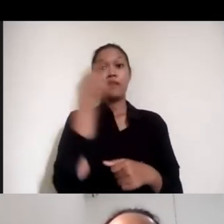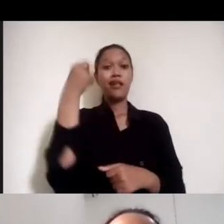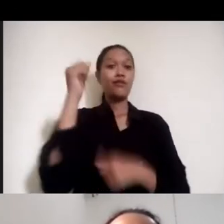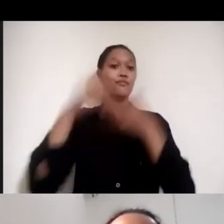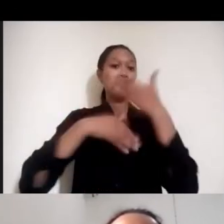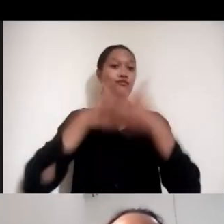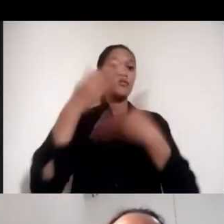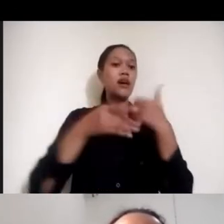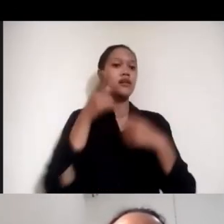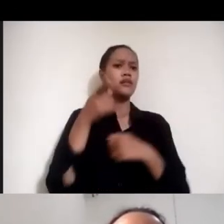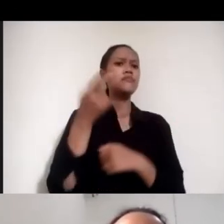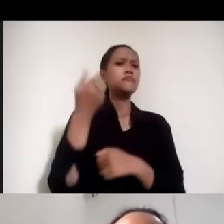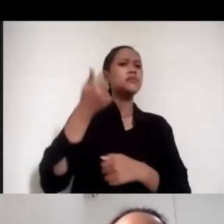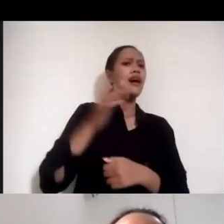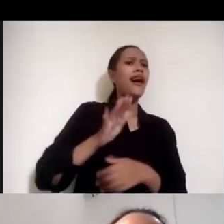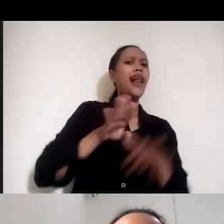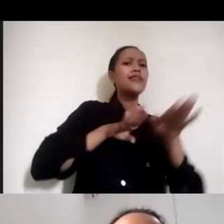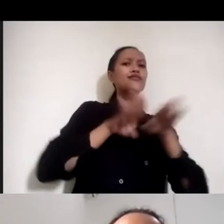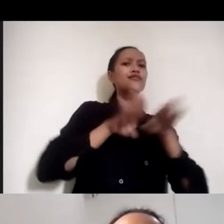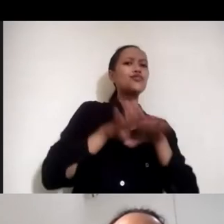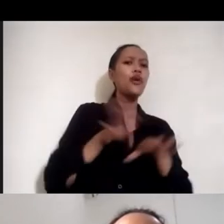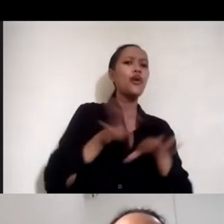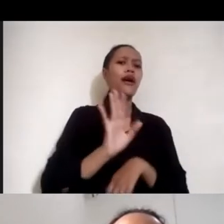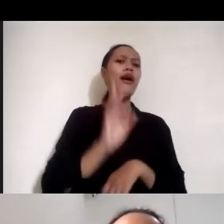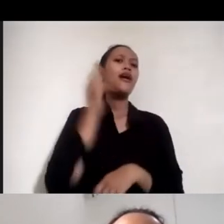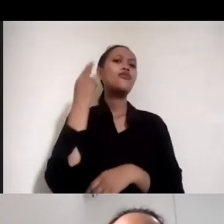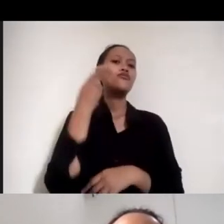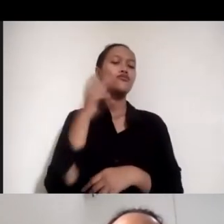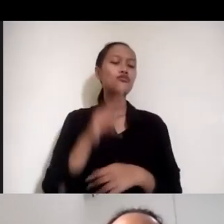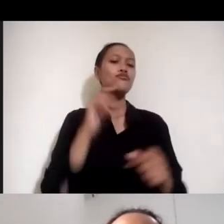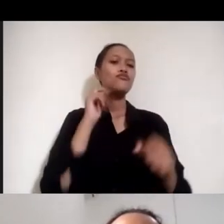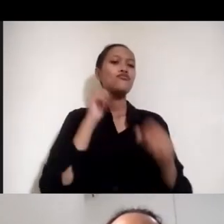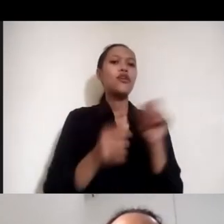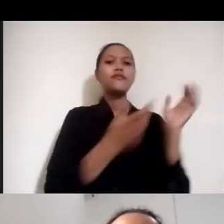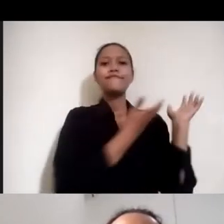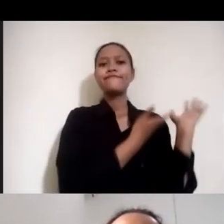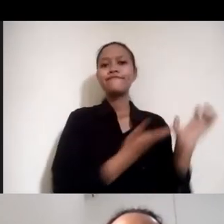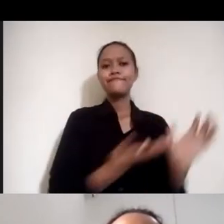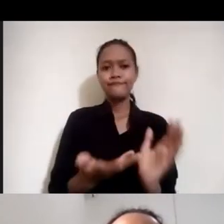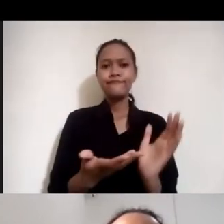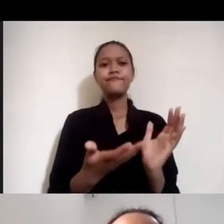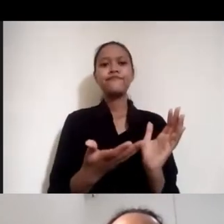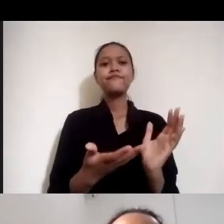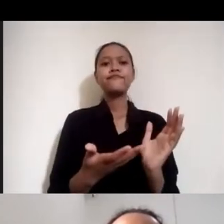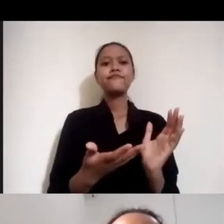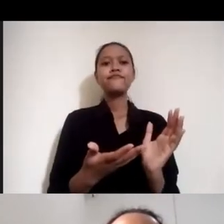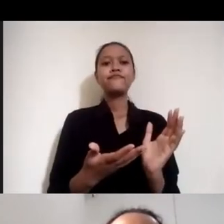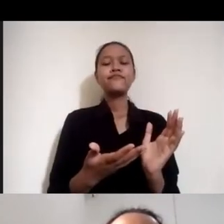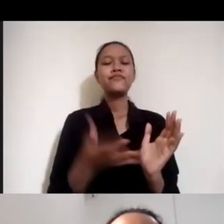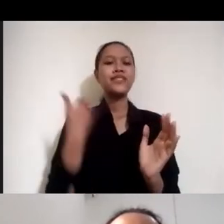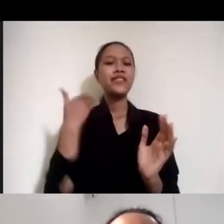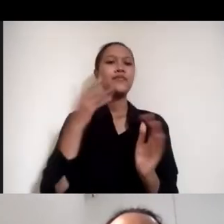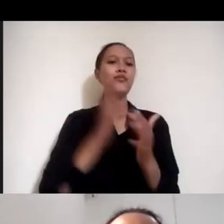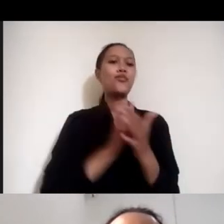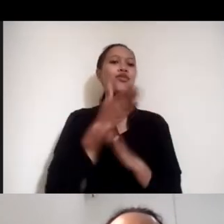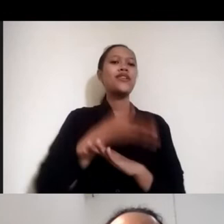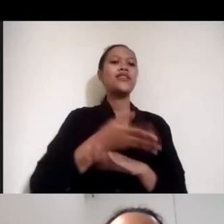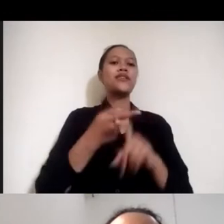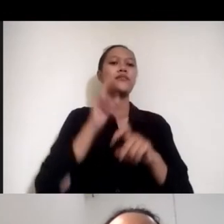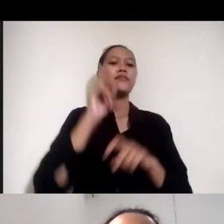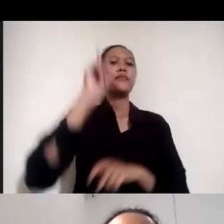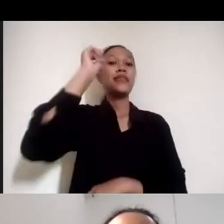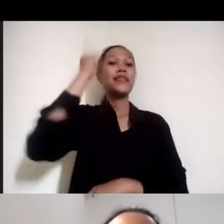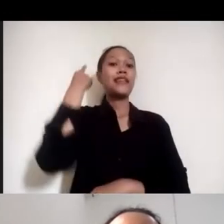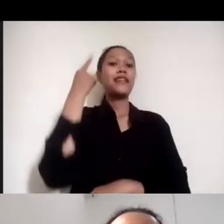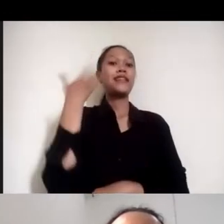layak untuk menyelenggarakan untuk dapat dari apa namanya proyek